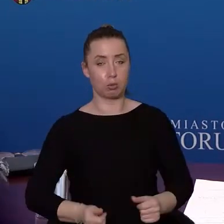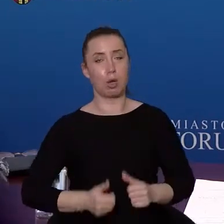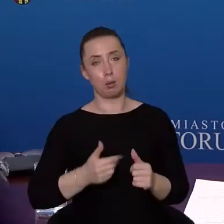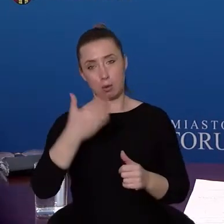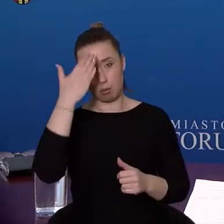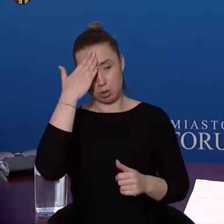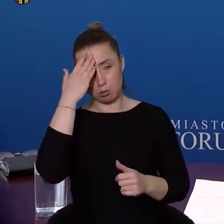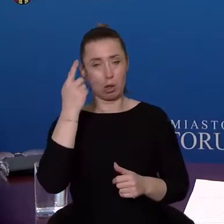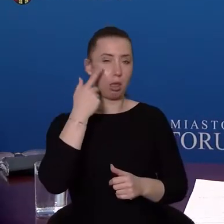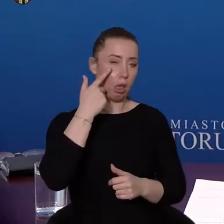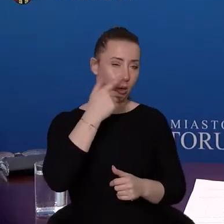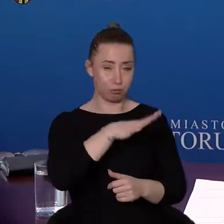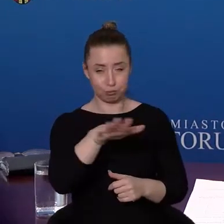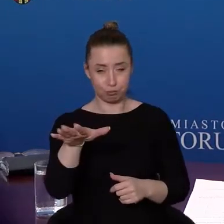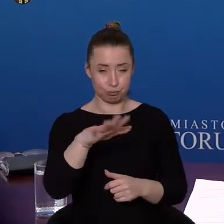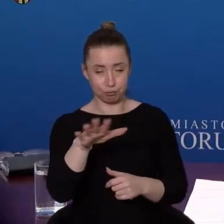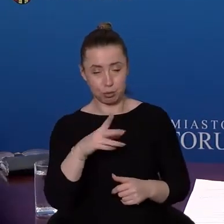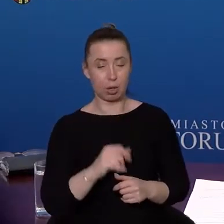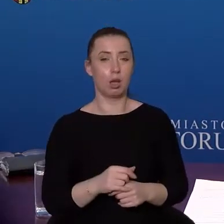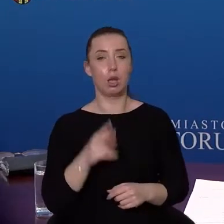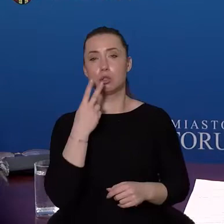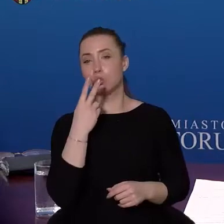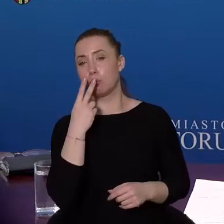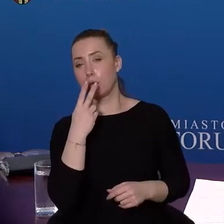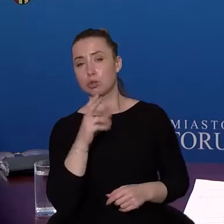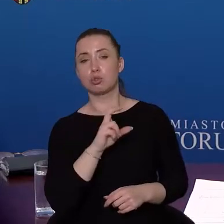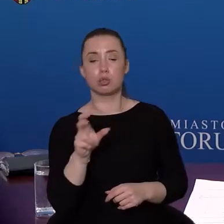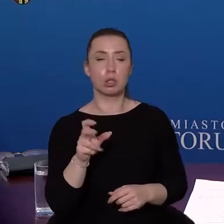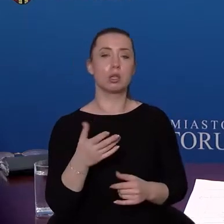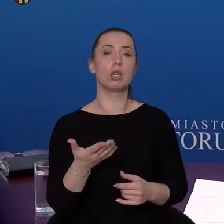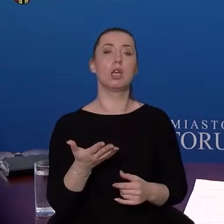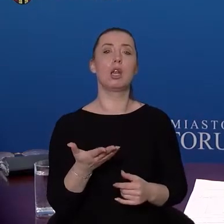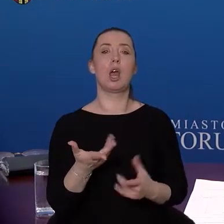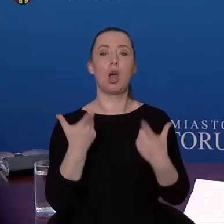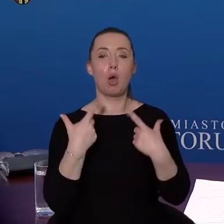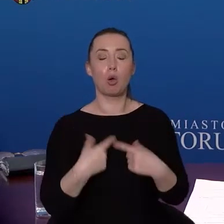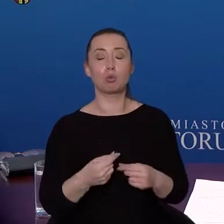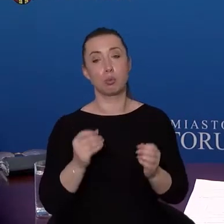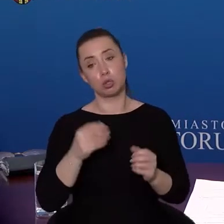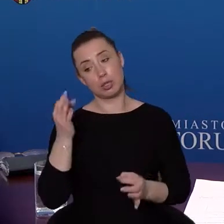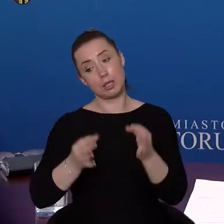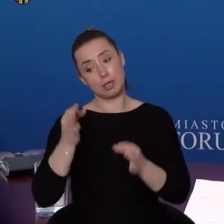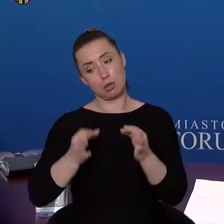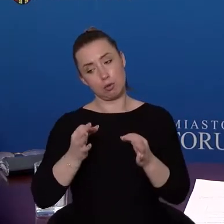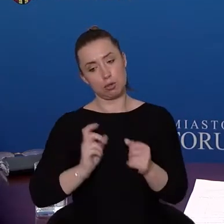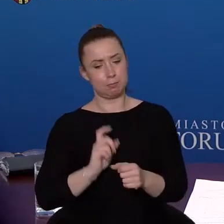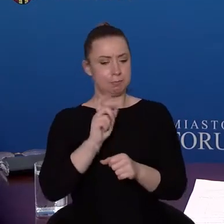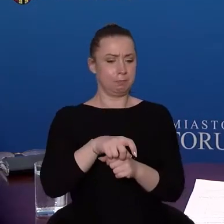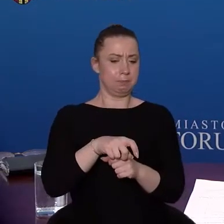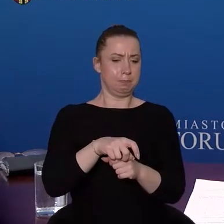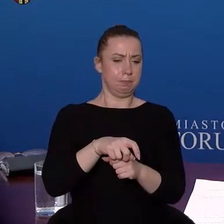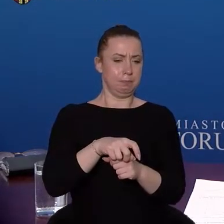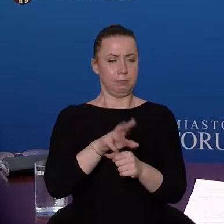chociaż powiedzmy przybliżeniu policzyć czy spojrzeć, zastanowić się, może jednak nie wsiądę, bo